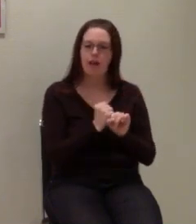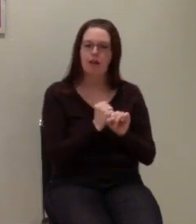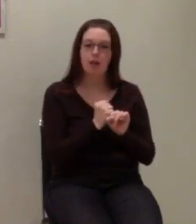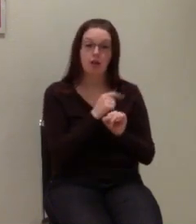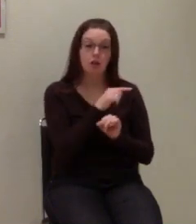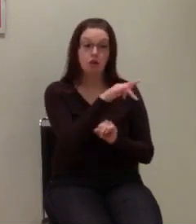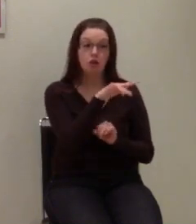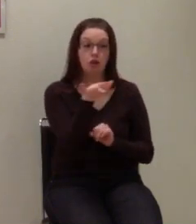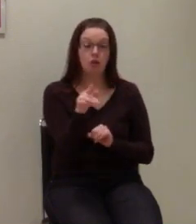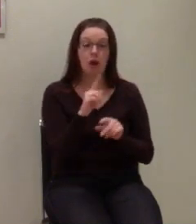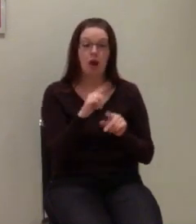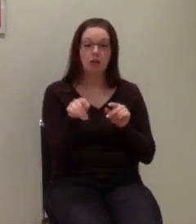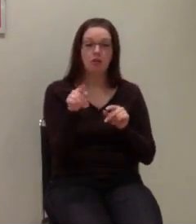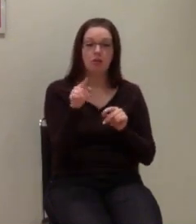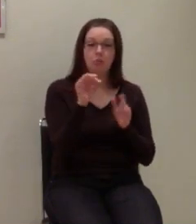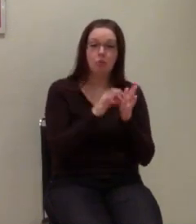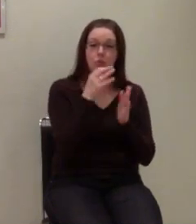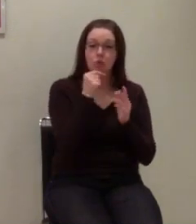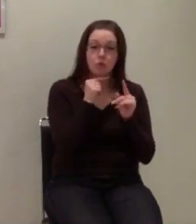jemand noch irgendein Anliegen?